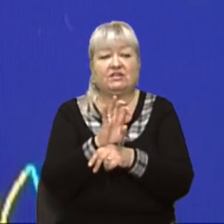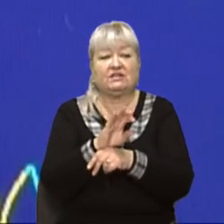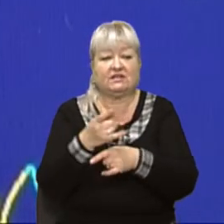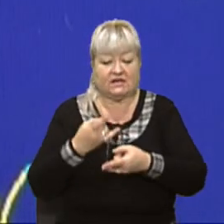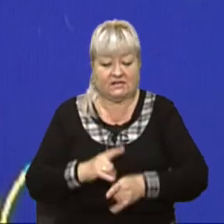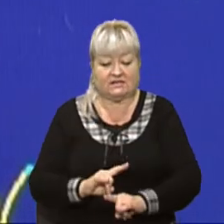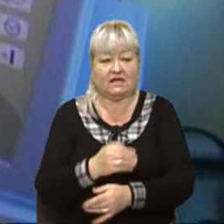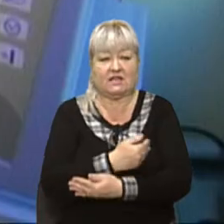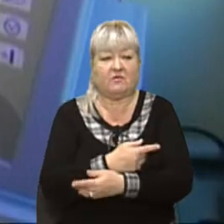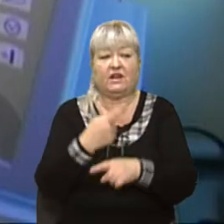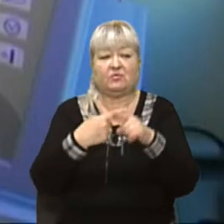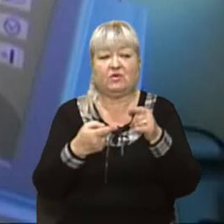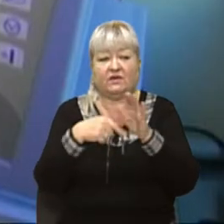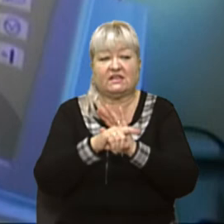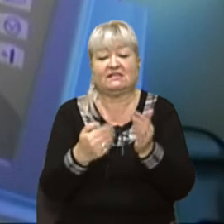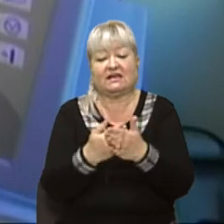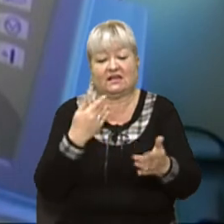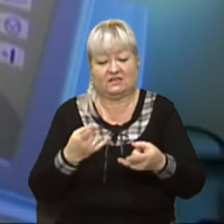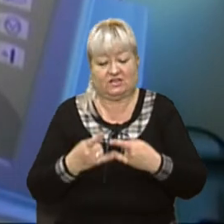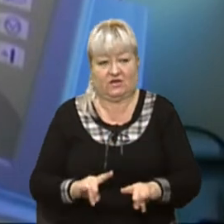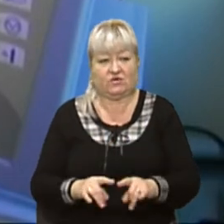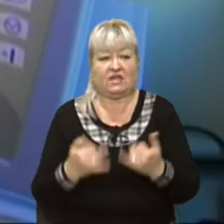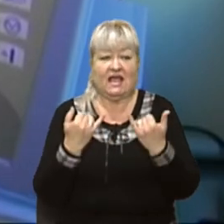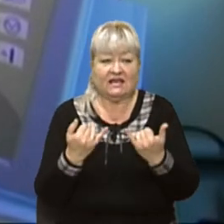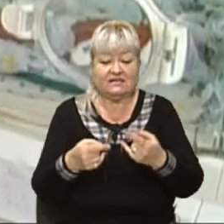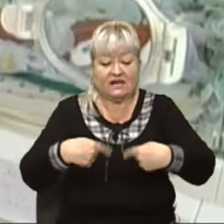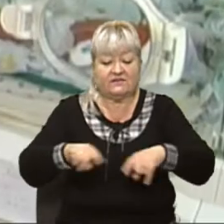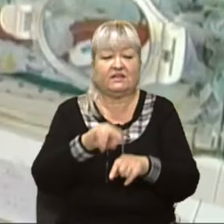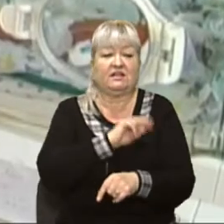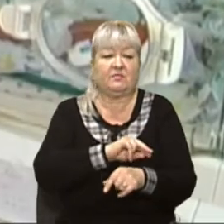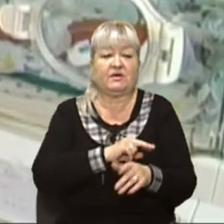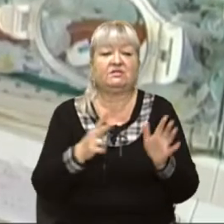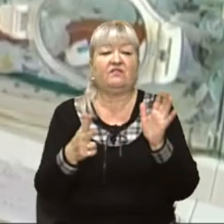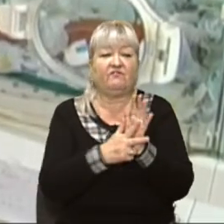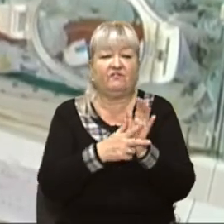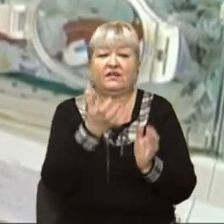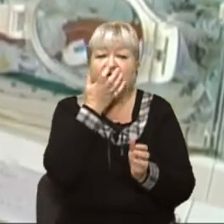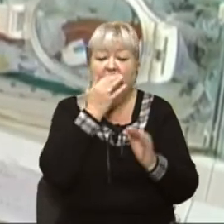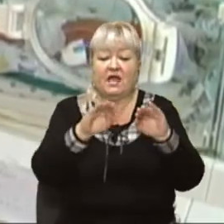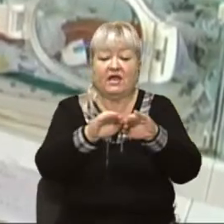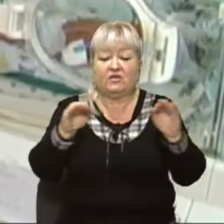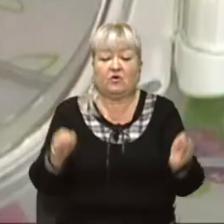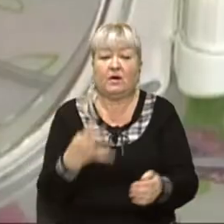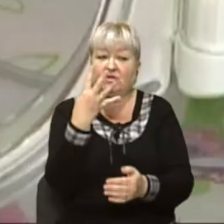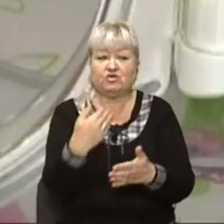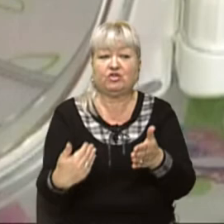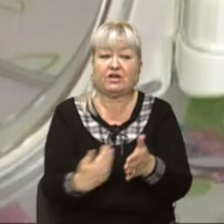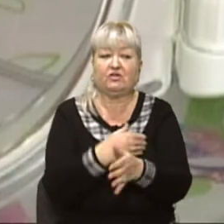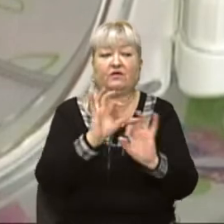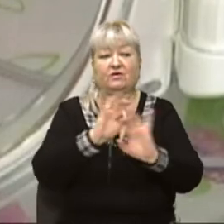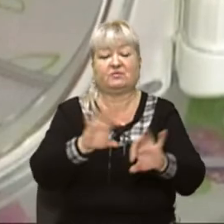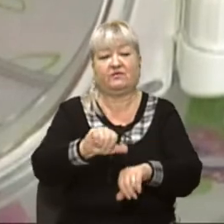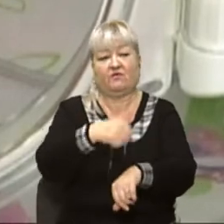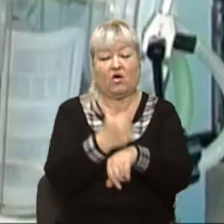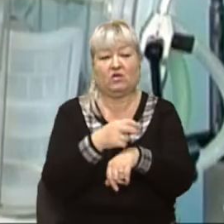половина з яких передчасно народжені. Для цього зараз у відділенні працює 8 інкубаторів, 4 з яких нові, розповів головний